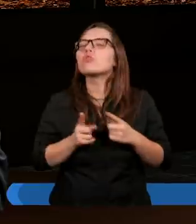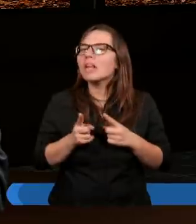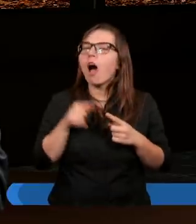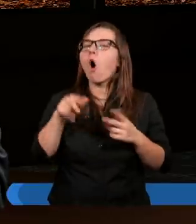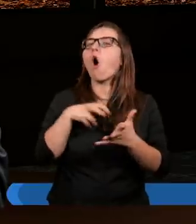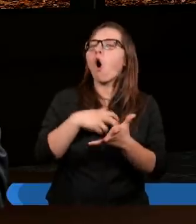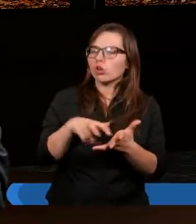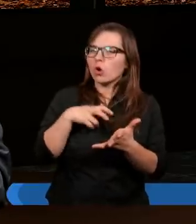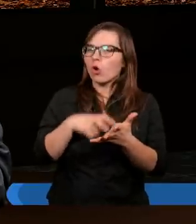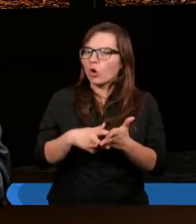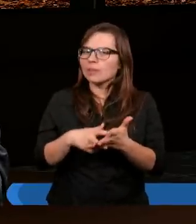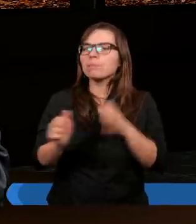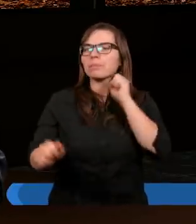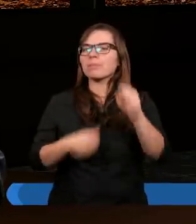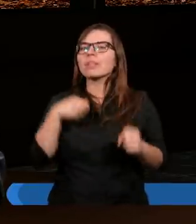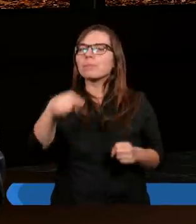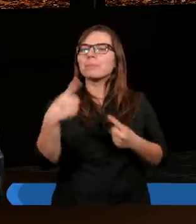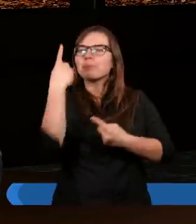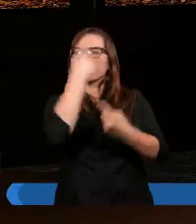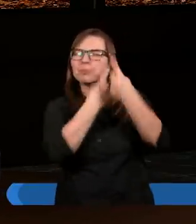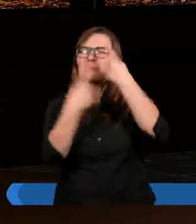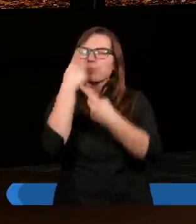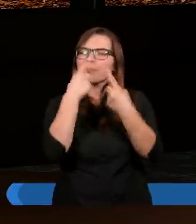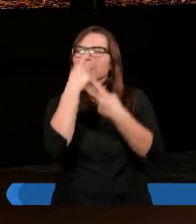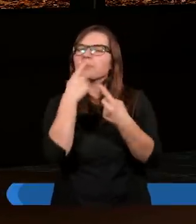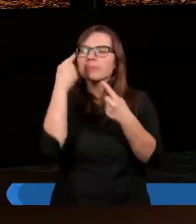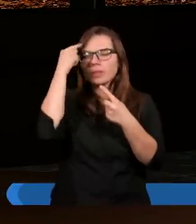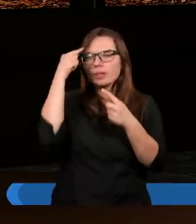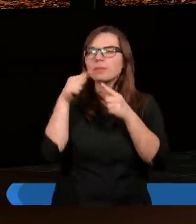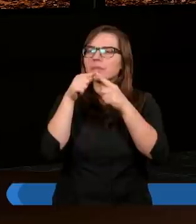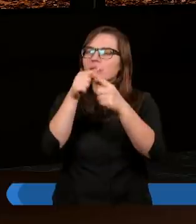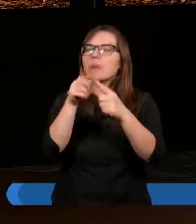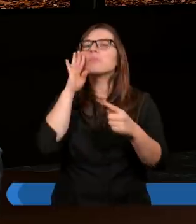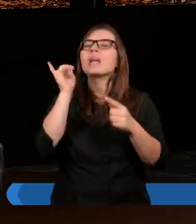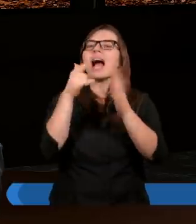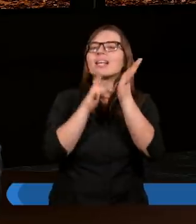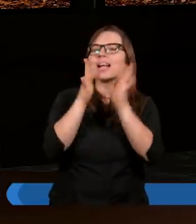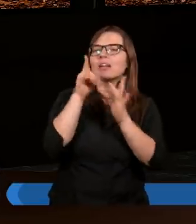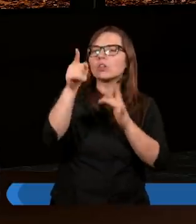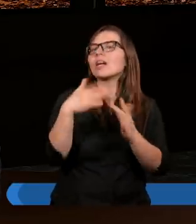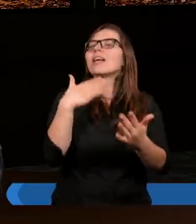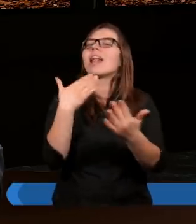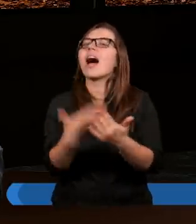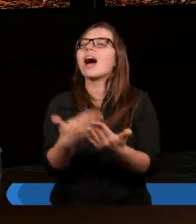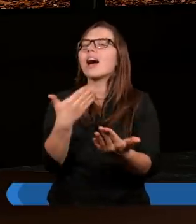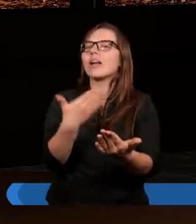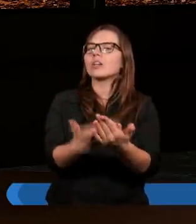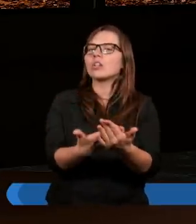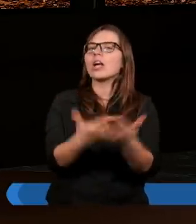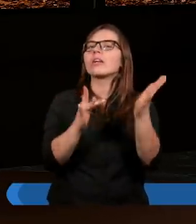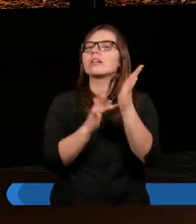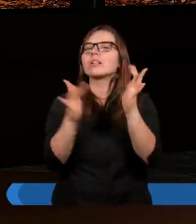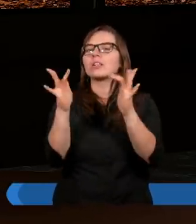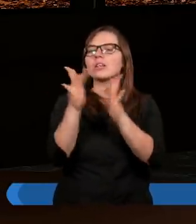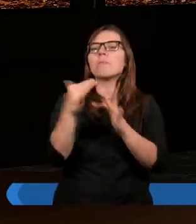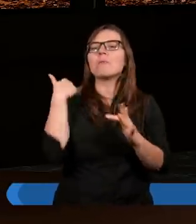O to chodzi, żeby to rozważyć. Trzeba spojrzeć najpierw na Pana Jezusa. Dlaczego? Czy Pan Jezus